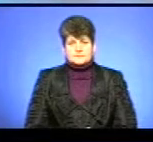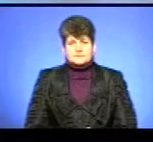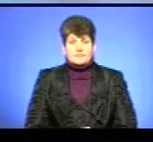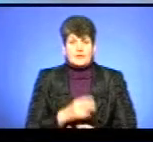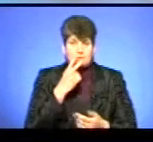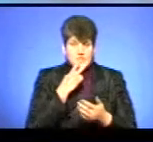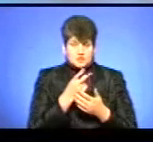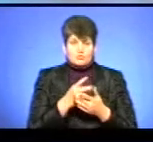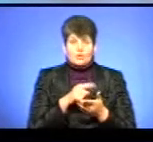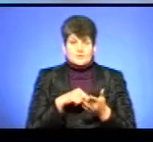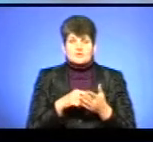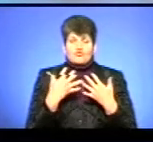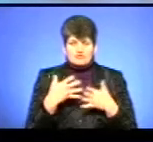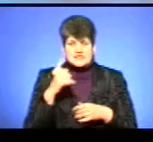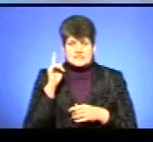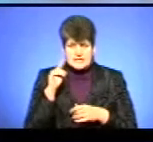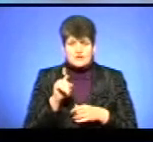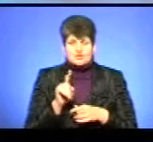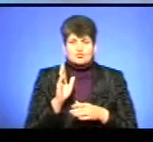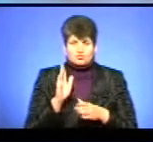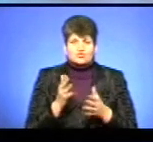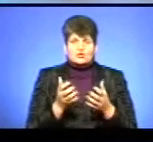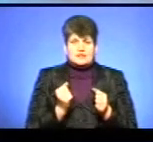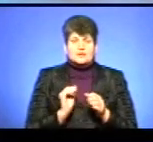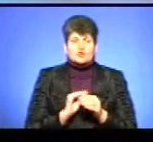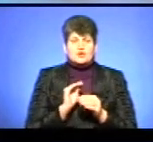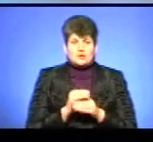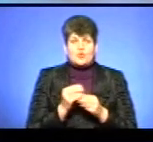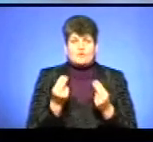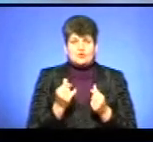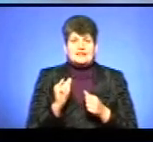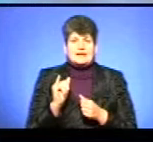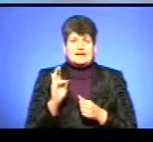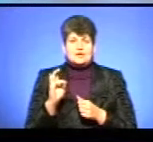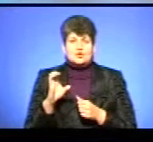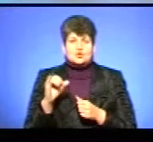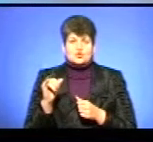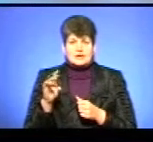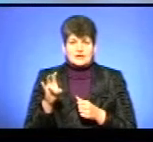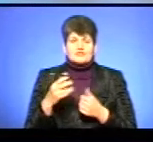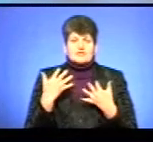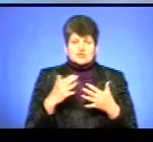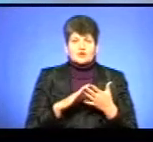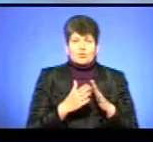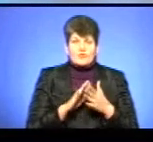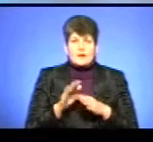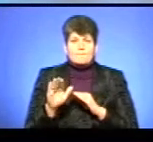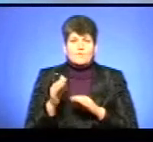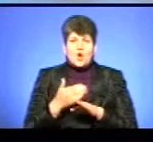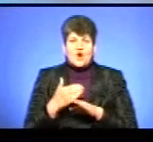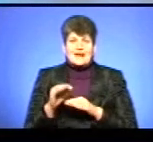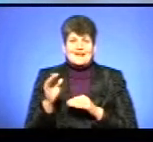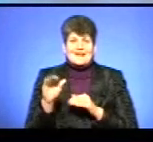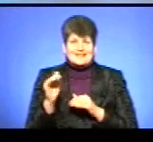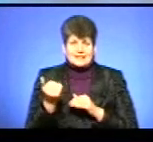Бачимо, місто вже знає про те, що будуть отримані додаткові кошти на інсулін і вони вже домовляються про кредит з аптеками,